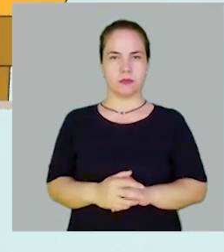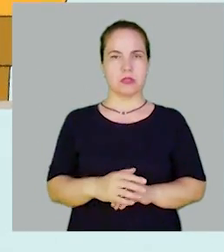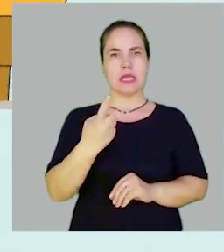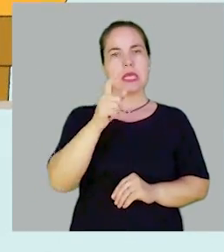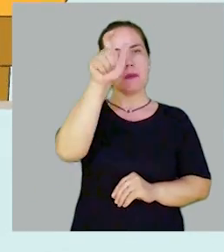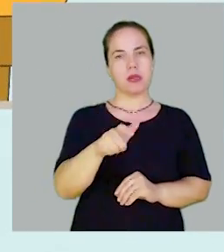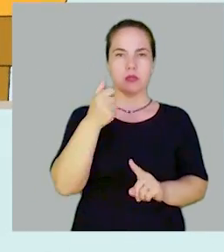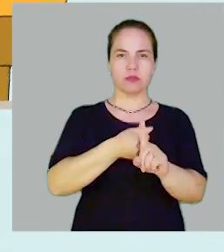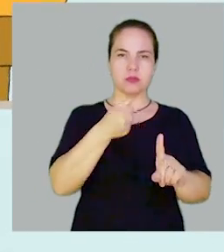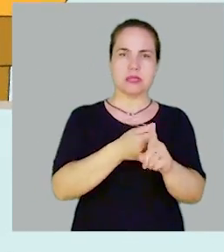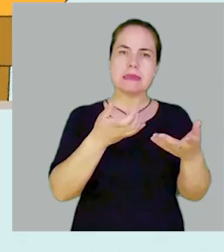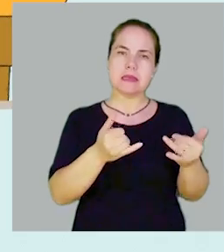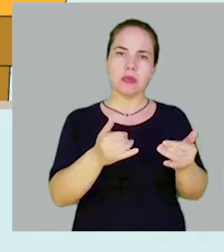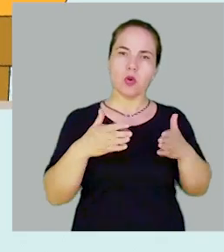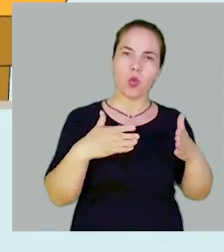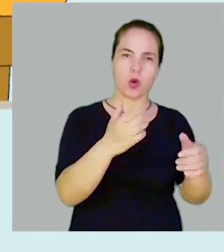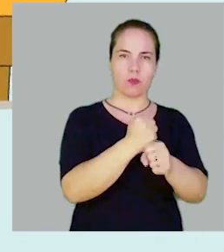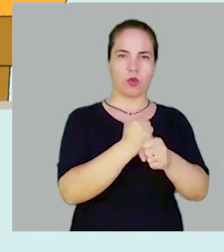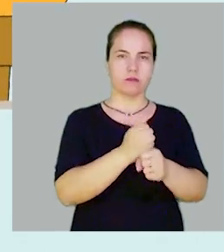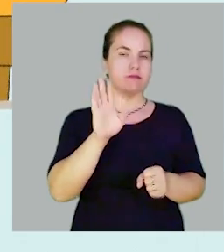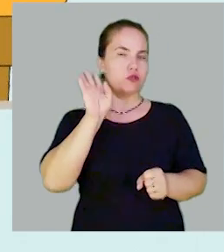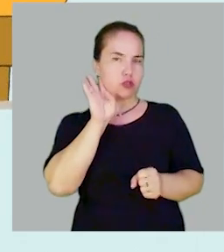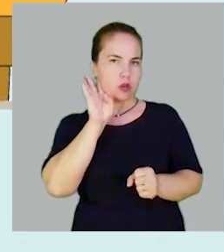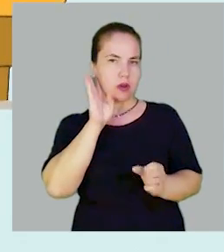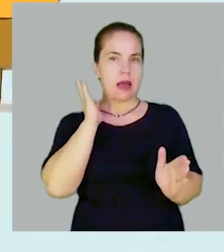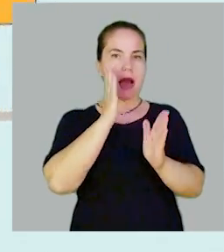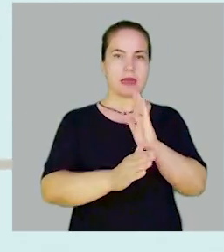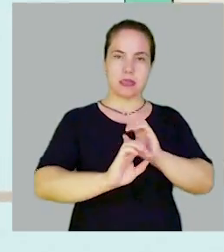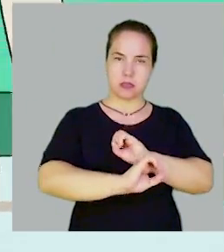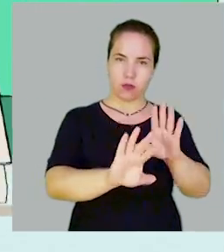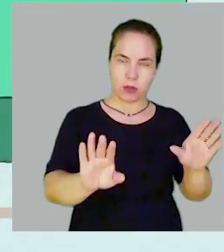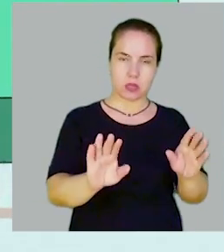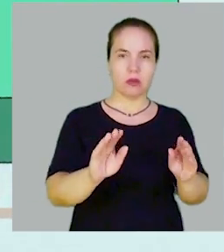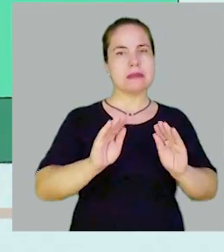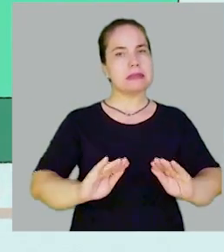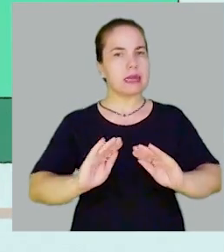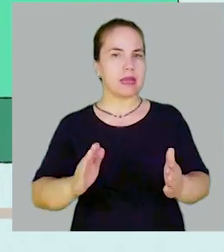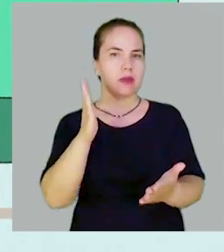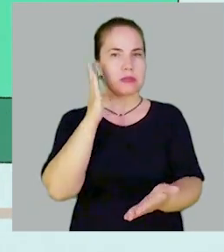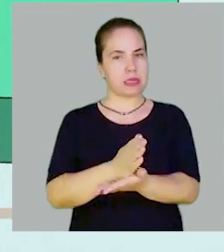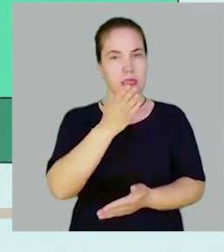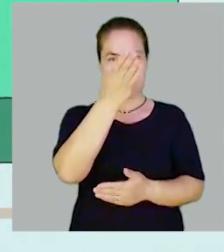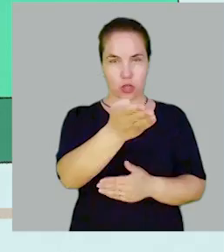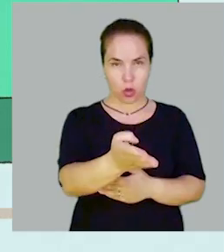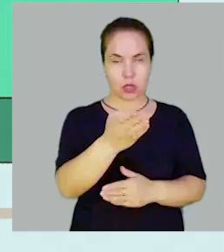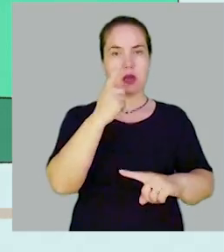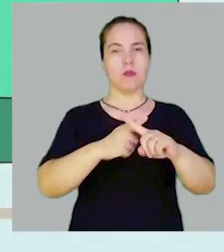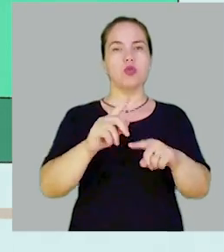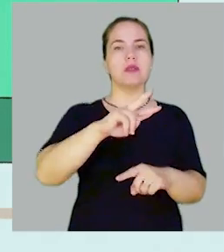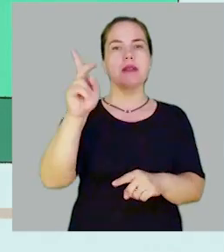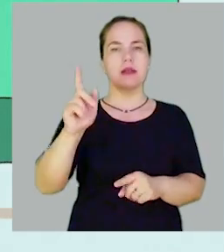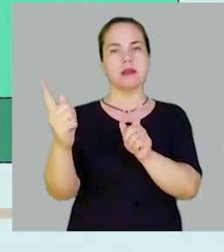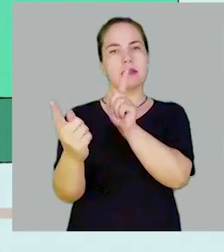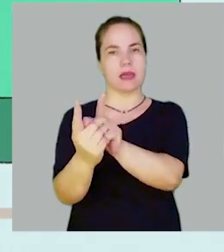Ju të qonë, je pakses në informacion, trajnon bitë dhe drejtët të ueja, bështet në takime me institucionet.